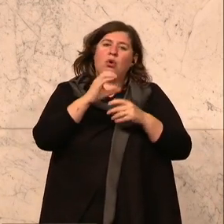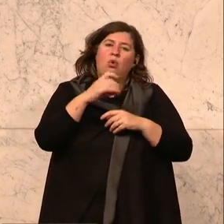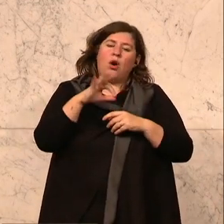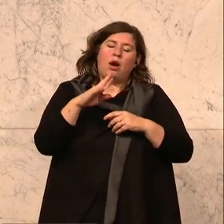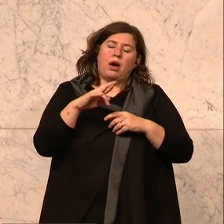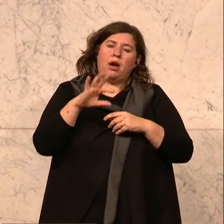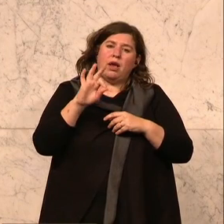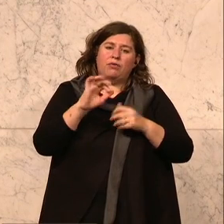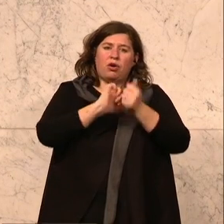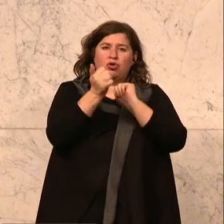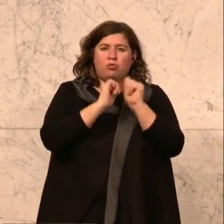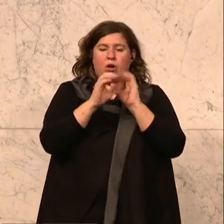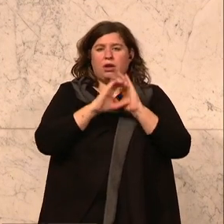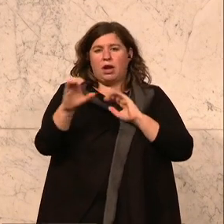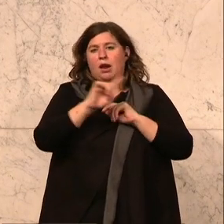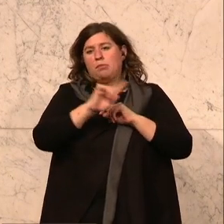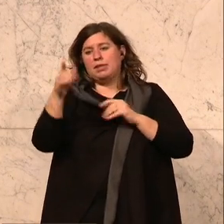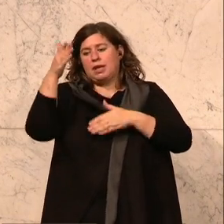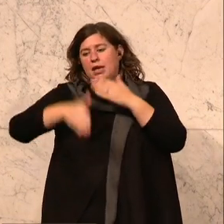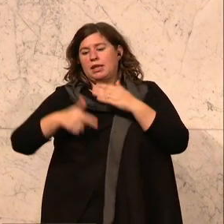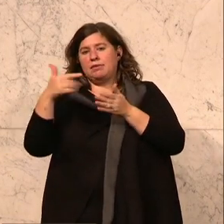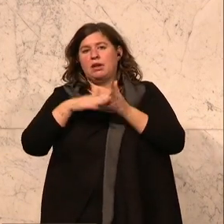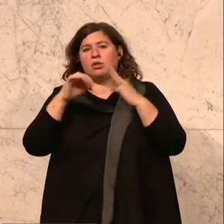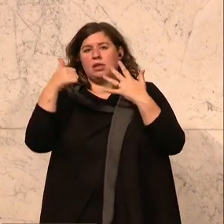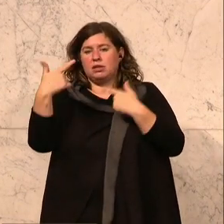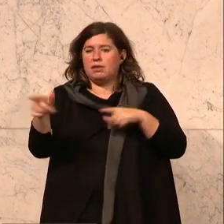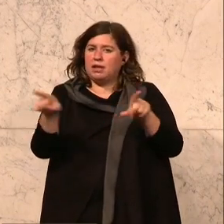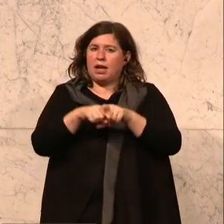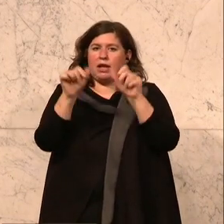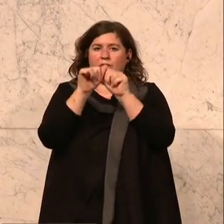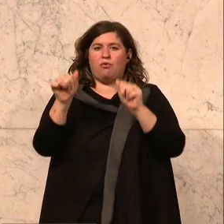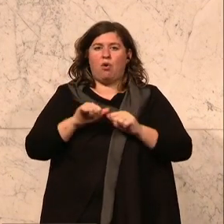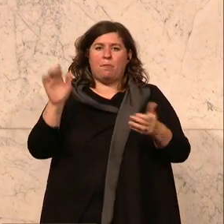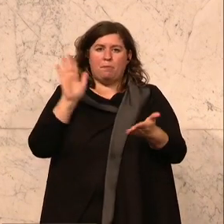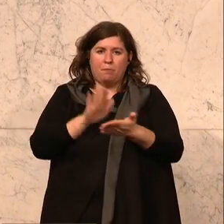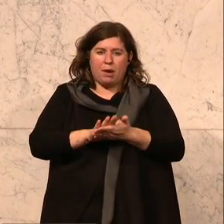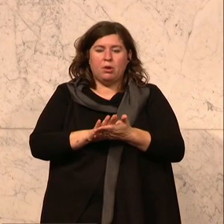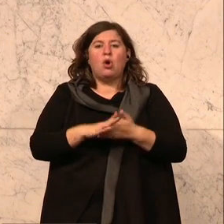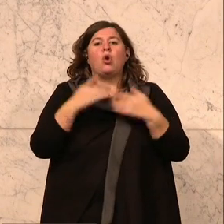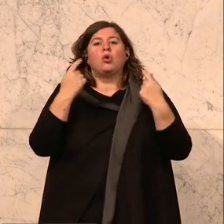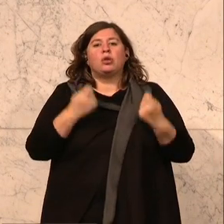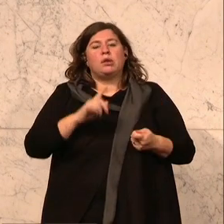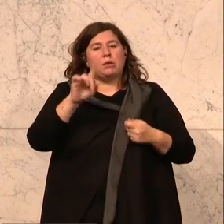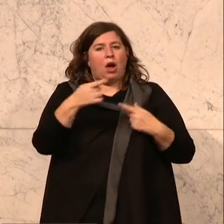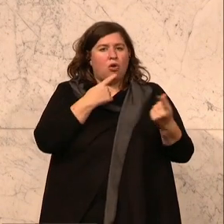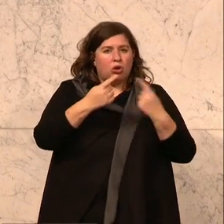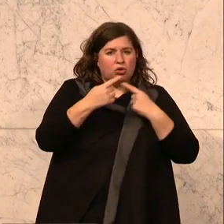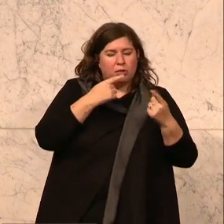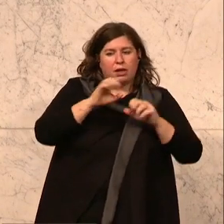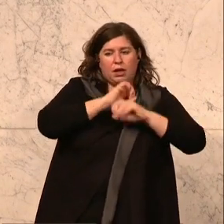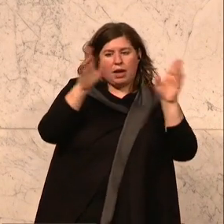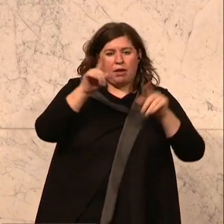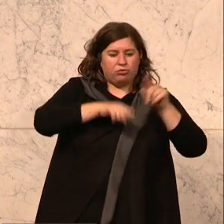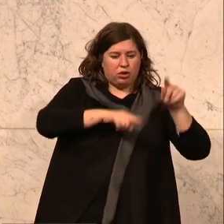Ende 2026 auch in dieser Form bestehen bleibt. Und es gibt natürlich auch Gespräche mit den